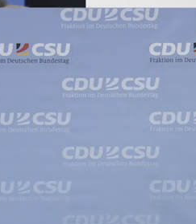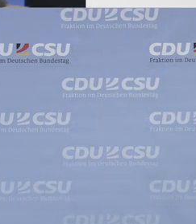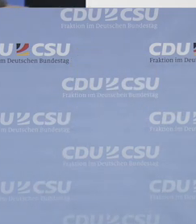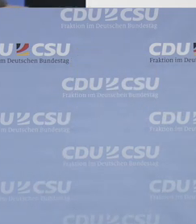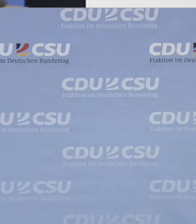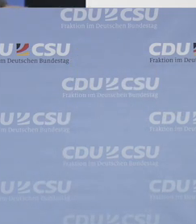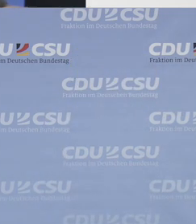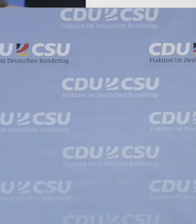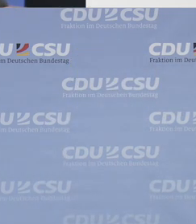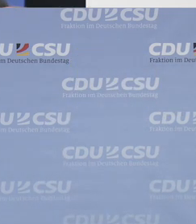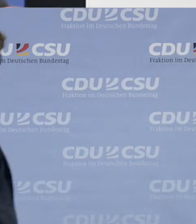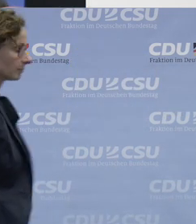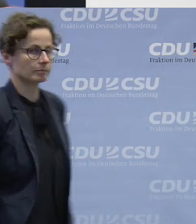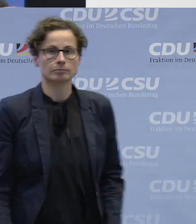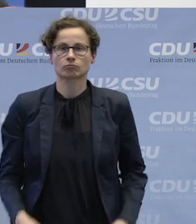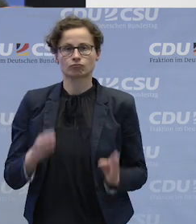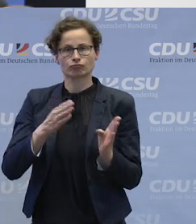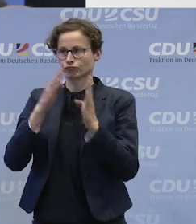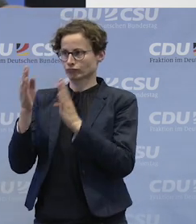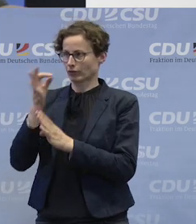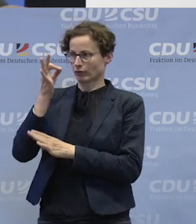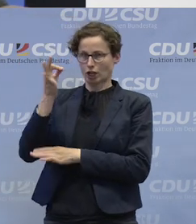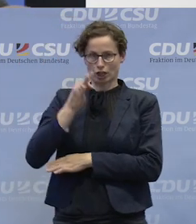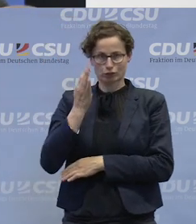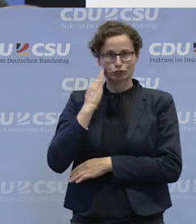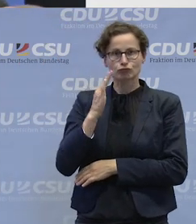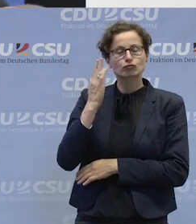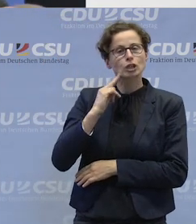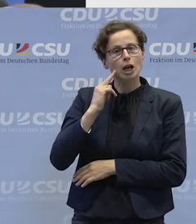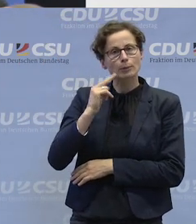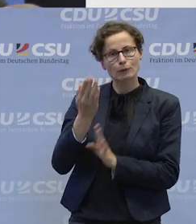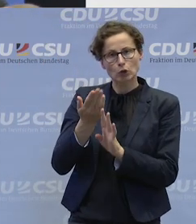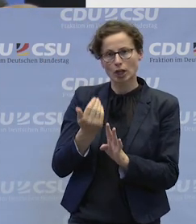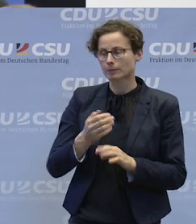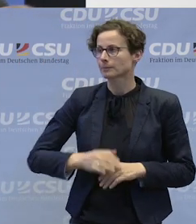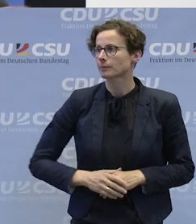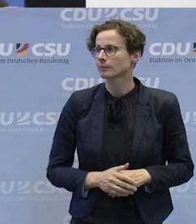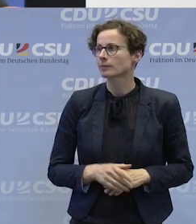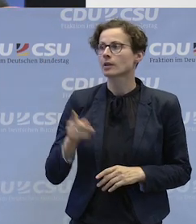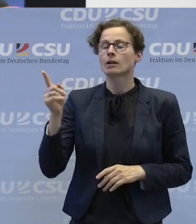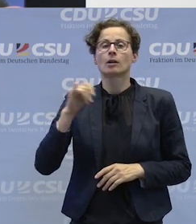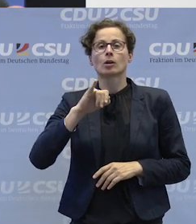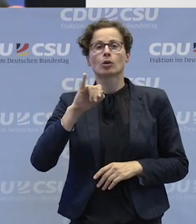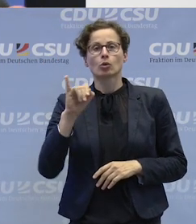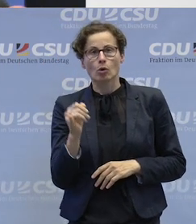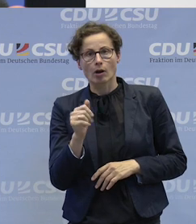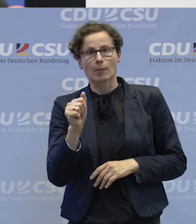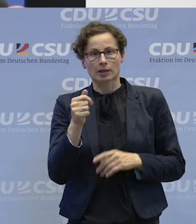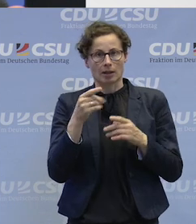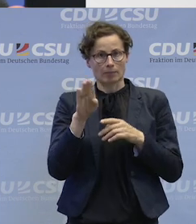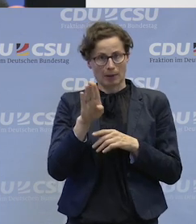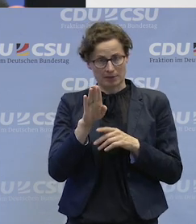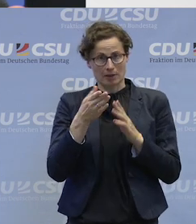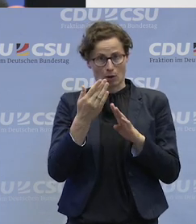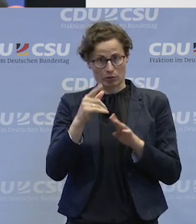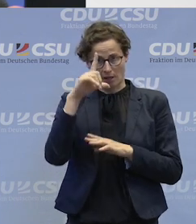einknüpfen. Bitte schön. Stehen Sie kurz auf und stellen Sie sich vor. Ich halte das Mikrofon gerne für Sie fest. Ja, ich bin Joachim Andreas Bremesser, komme aus den